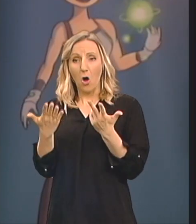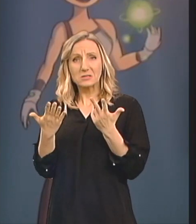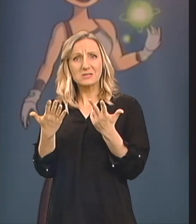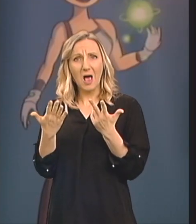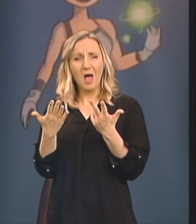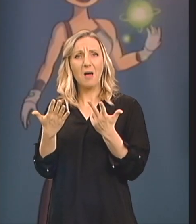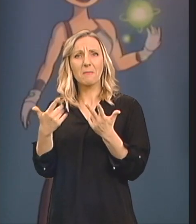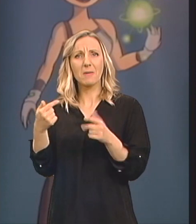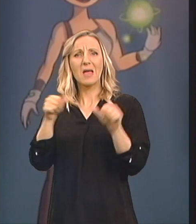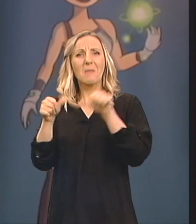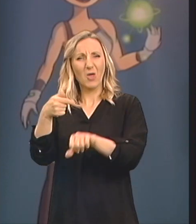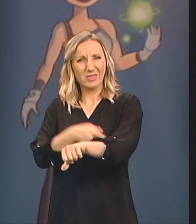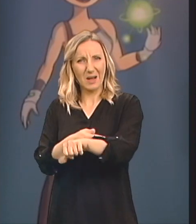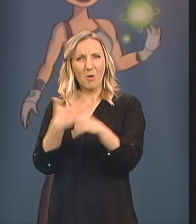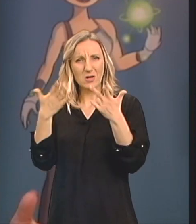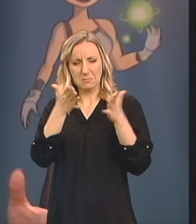puta Da prođem Ali